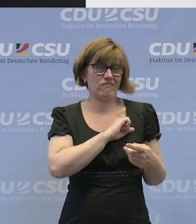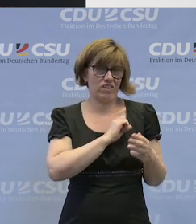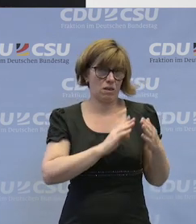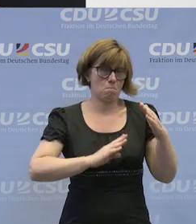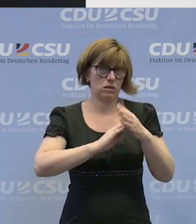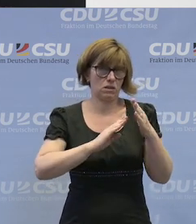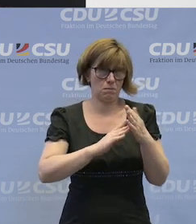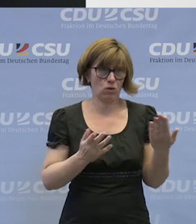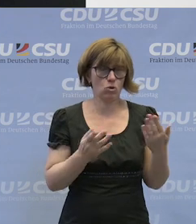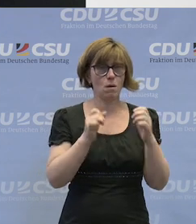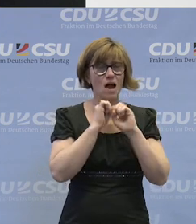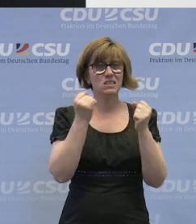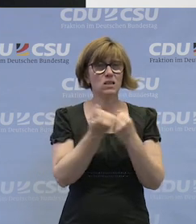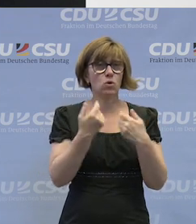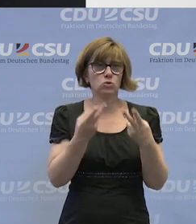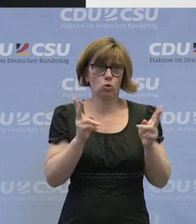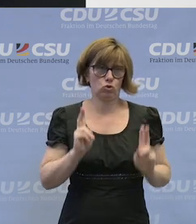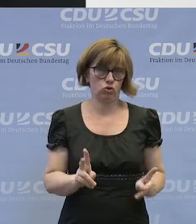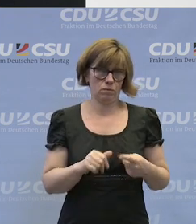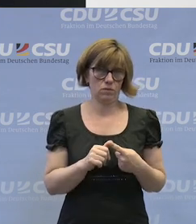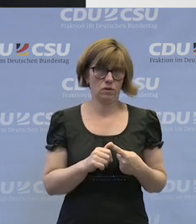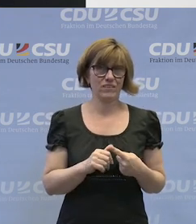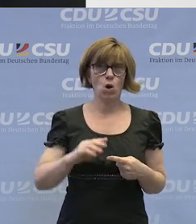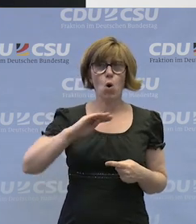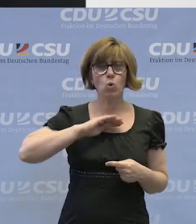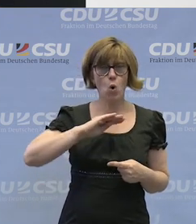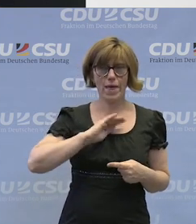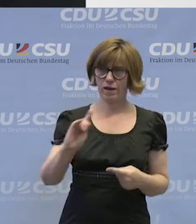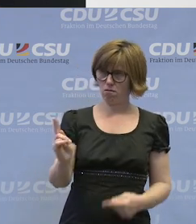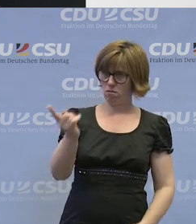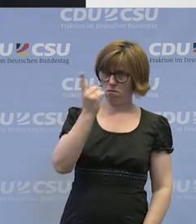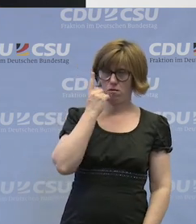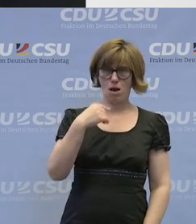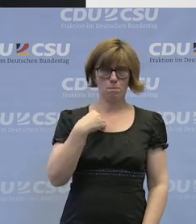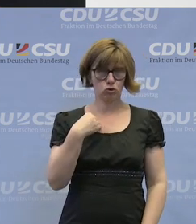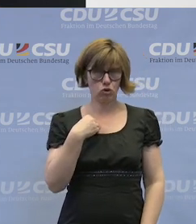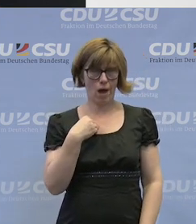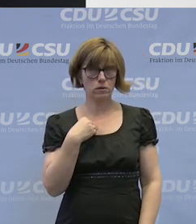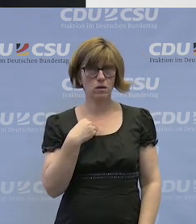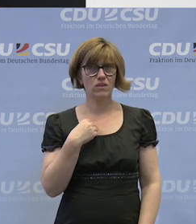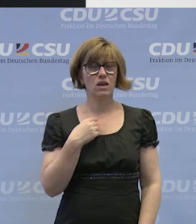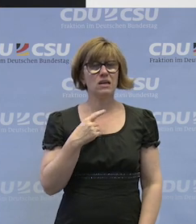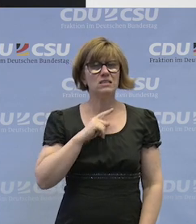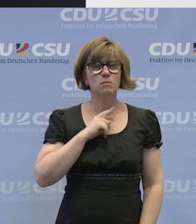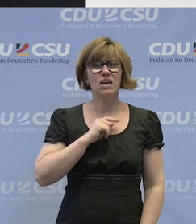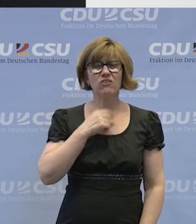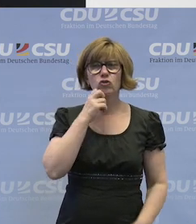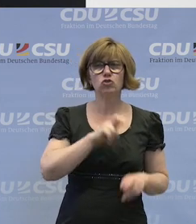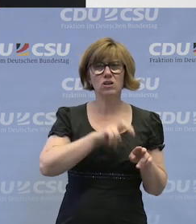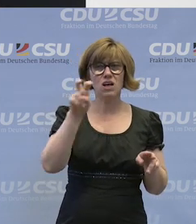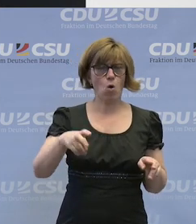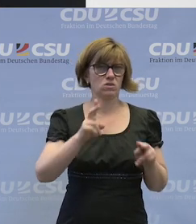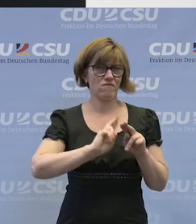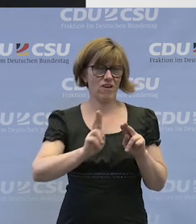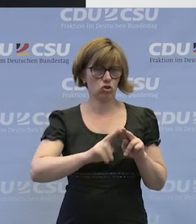Aber die Situation war genau das, dass dieser Kollege auf mich zukam und sagte in einem Nebensatz nur, ich möchte gerne raus aus der